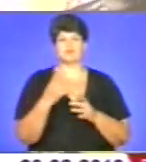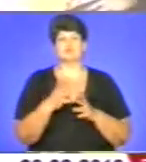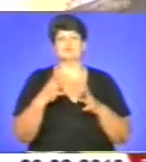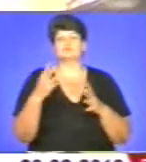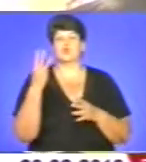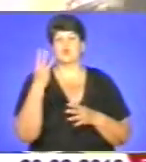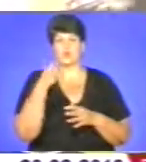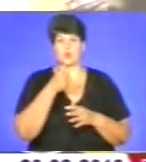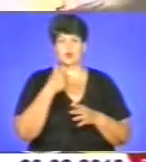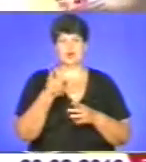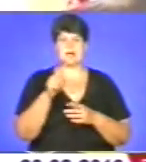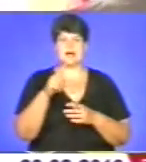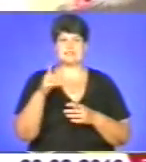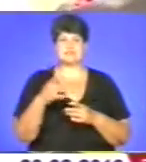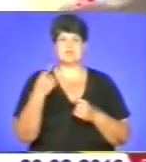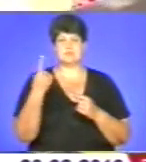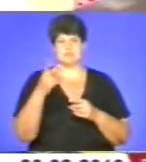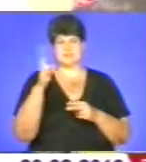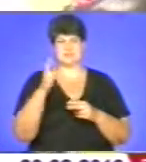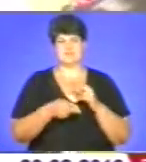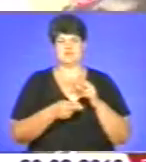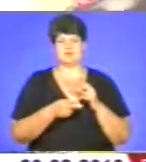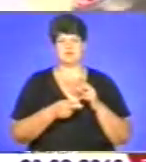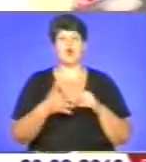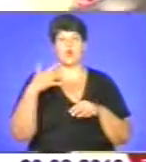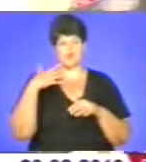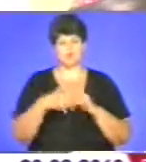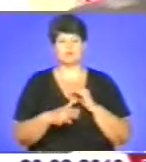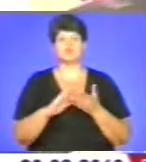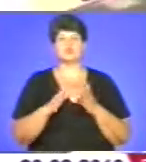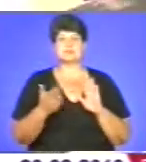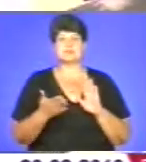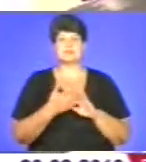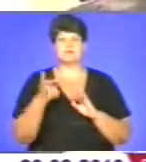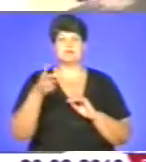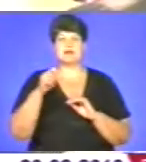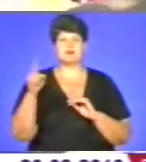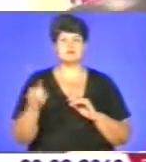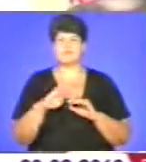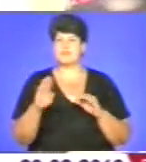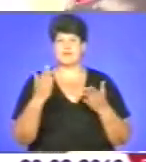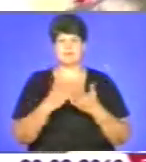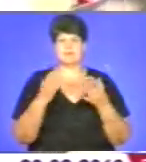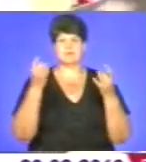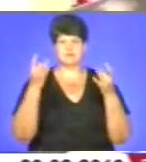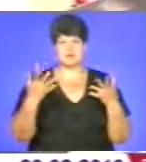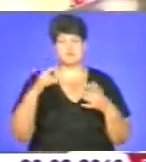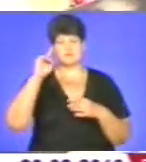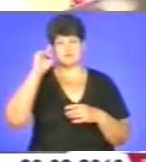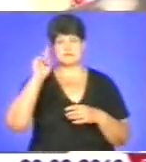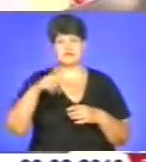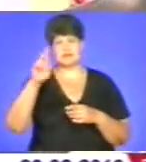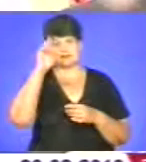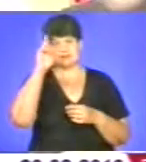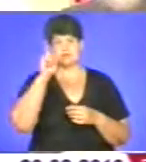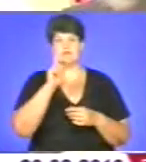ми газифікацію в області завершимо. Розумію, що ситуація газова, вона непроста, наскільки ви знаєте, але держава